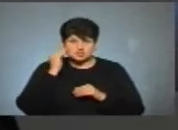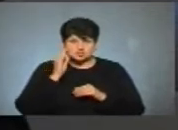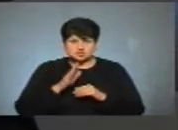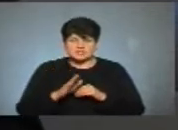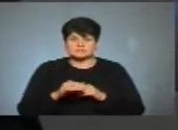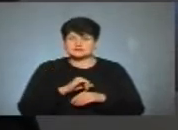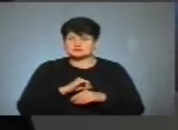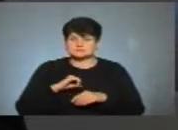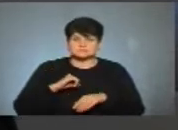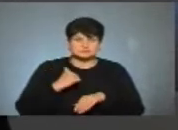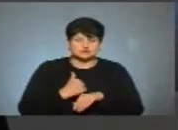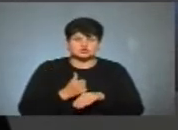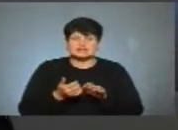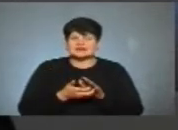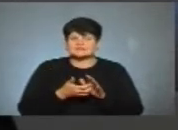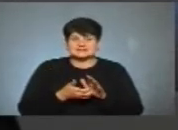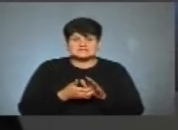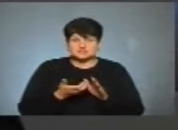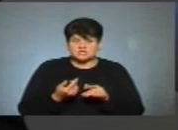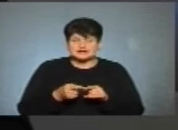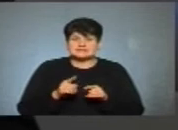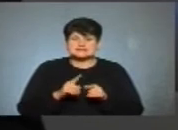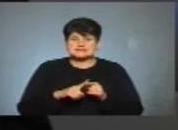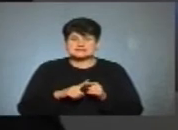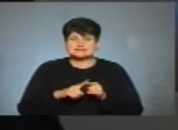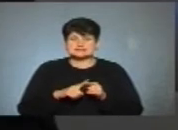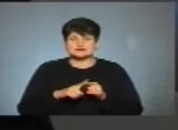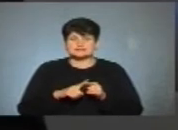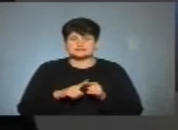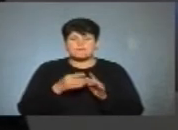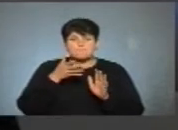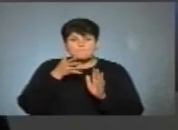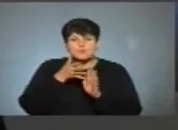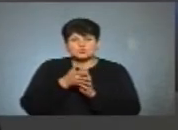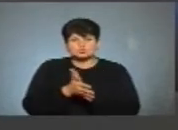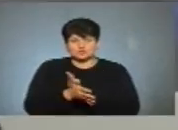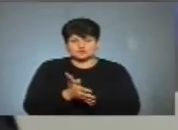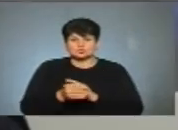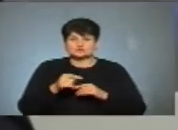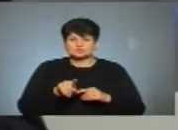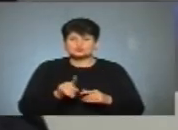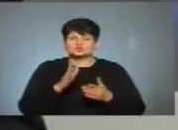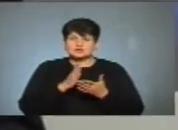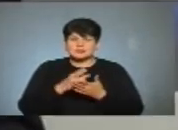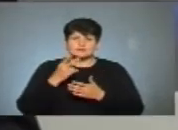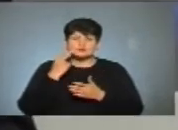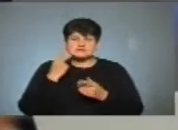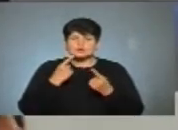вважаємо, саме ключове, чого не вистачає, це десь такої певної прозорості. Тому що є постійні